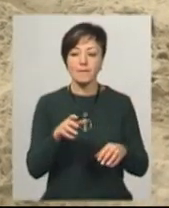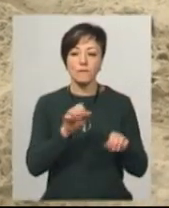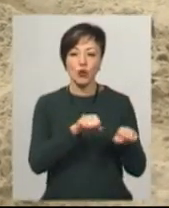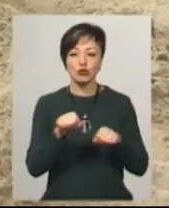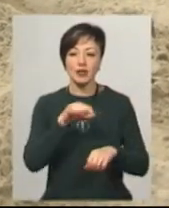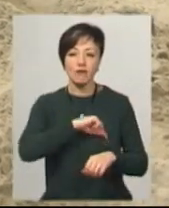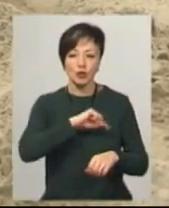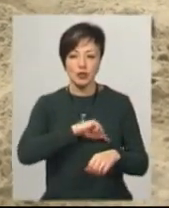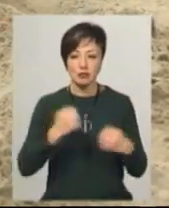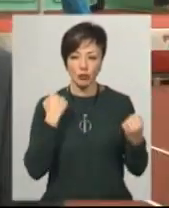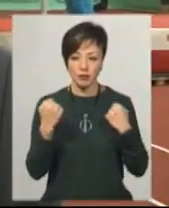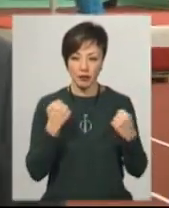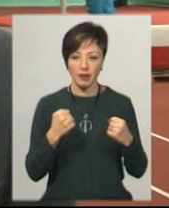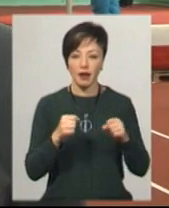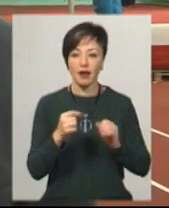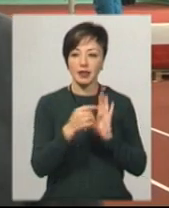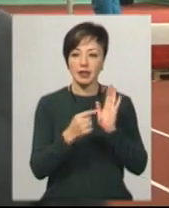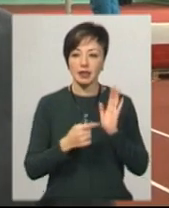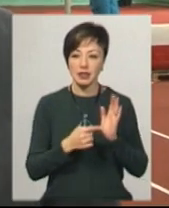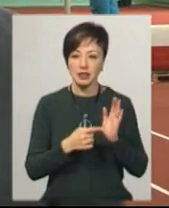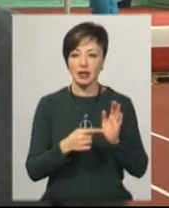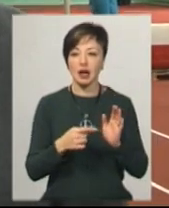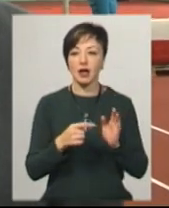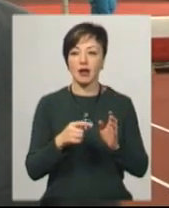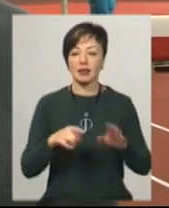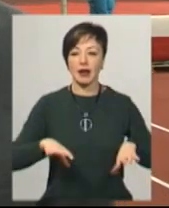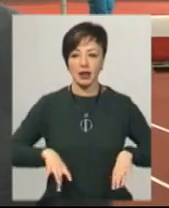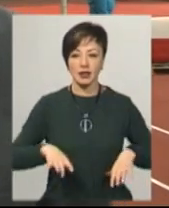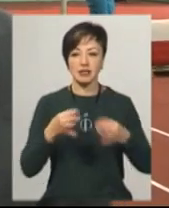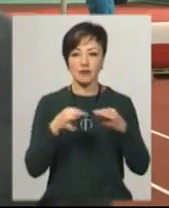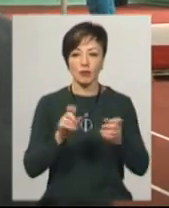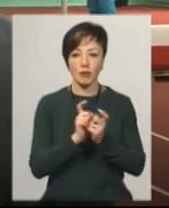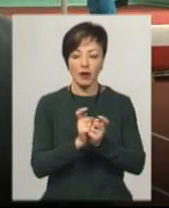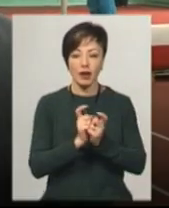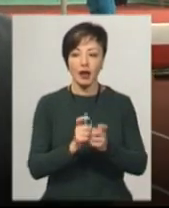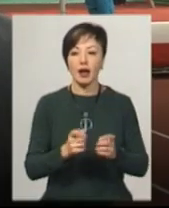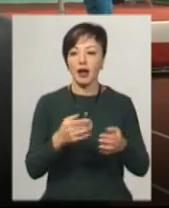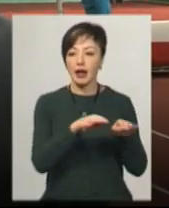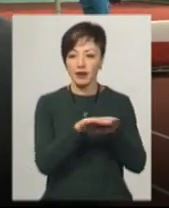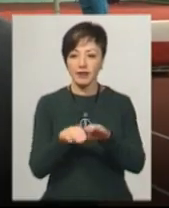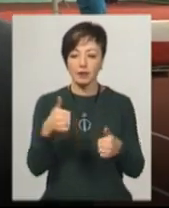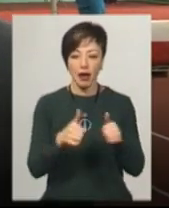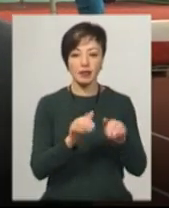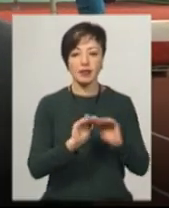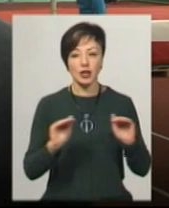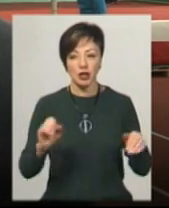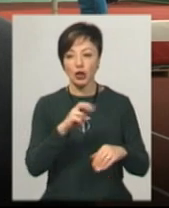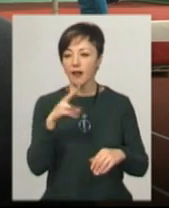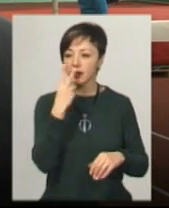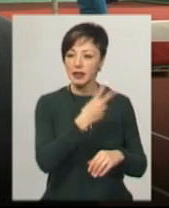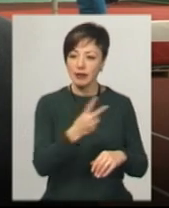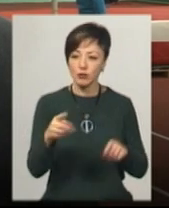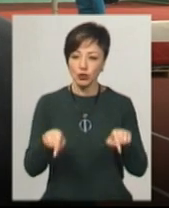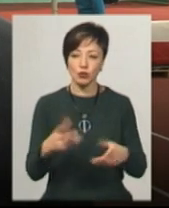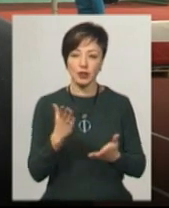Діються головний тренер. Збірний України з легкої атлетики В'ячеслав Тертичний. Рівень змагань – це дитячий, але ми дивимося, що